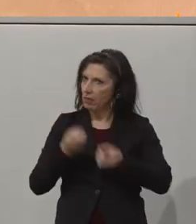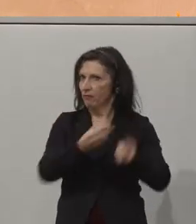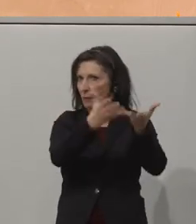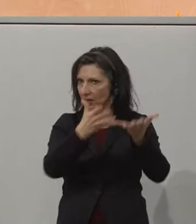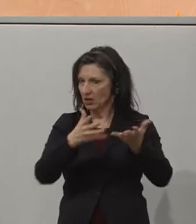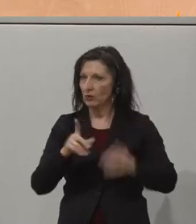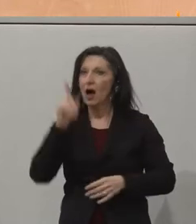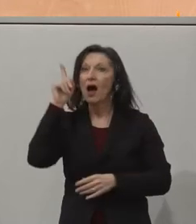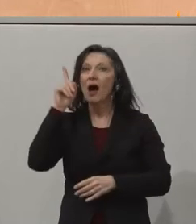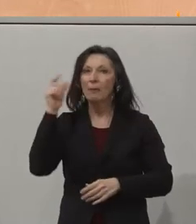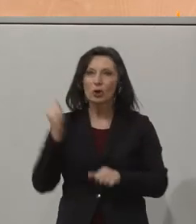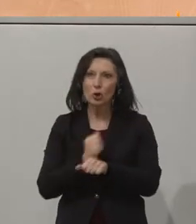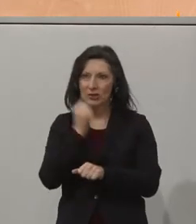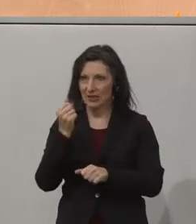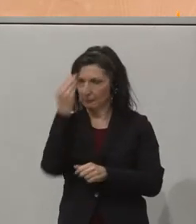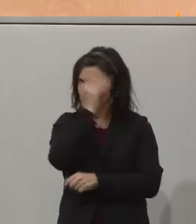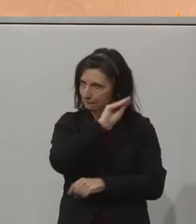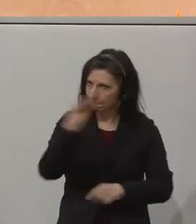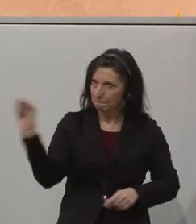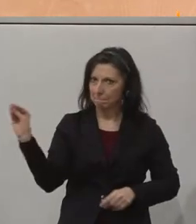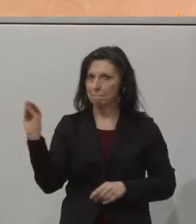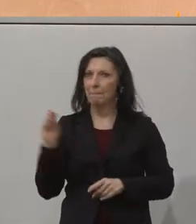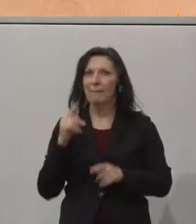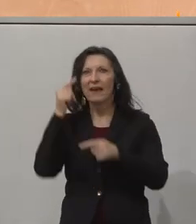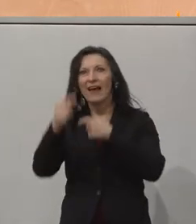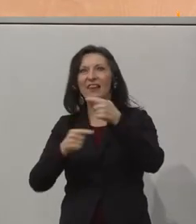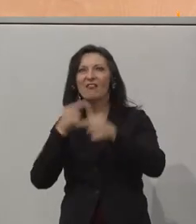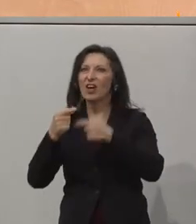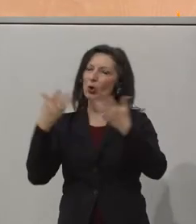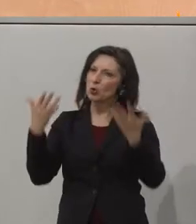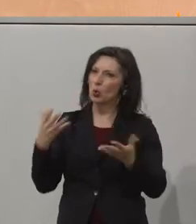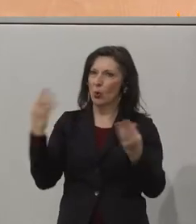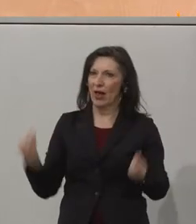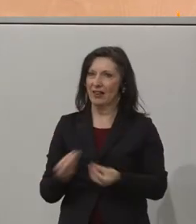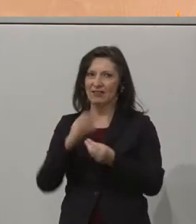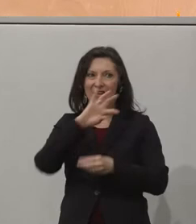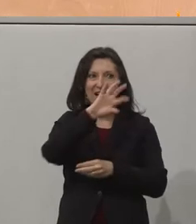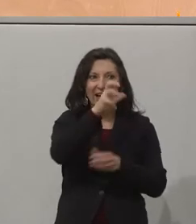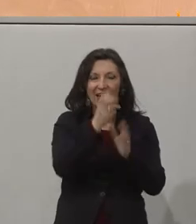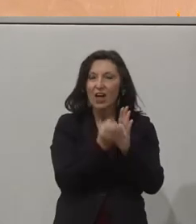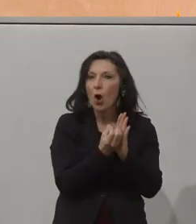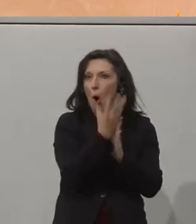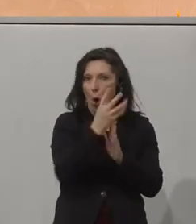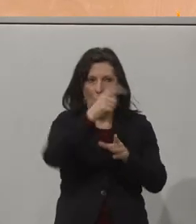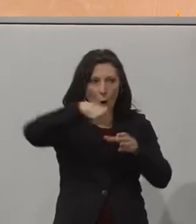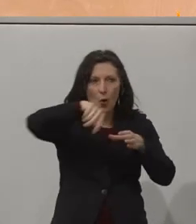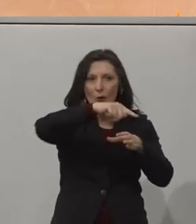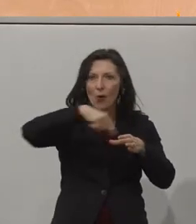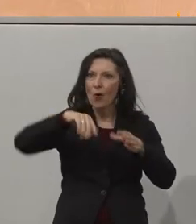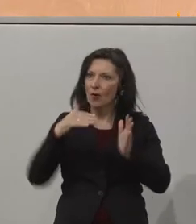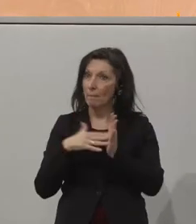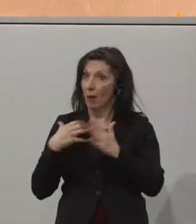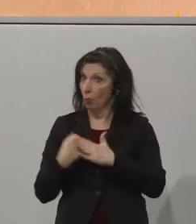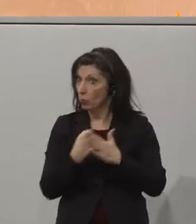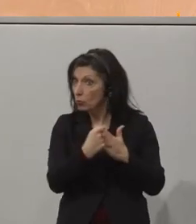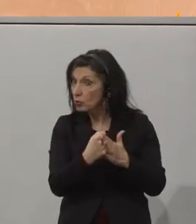Plädoyer ist allerdings für diese Entwicklungen wirklich aus der Region heraus, mit guter Begleitung, mit Unterstützung